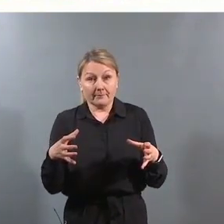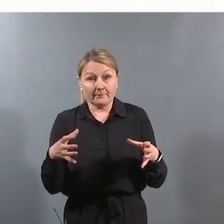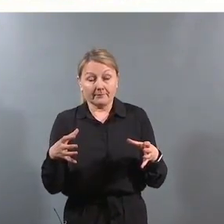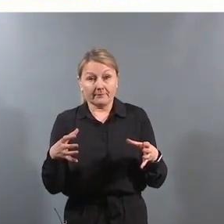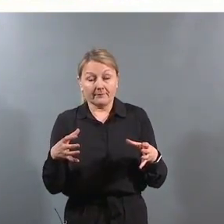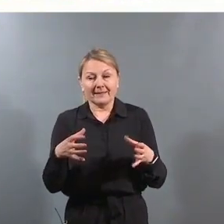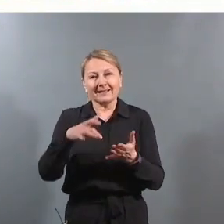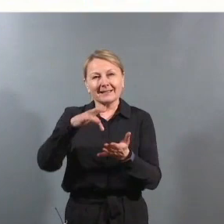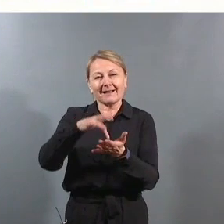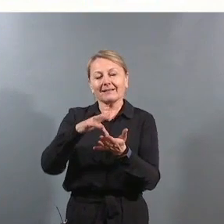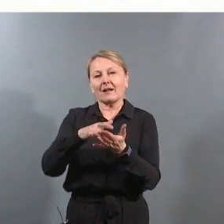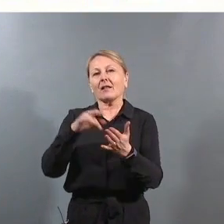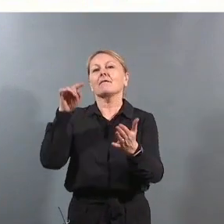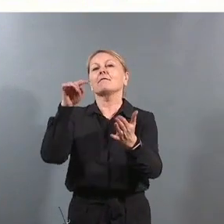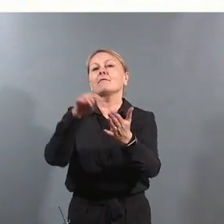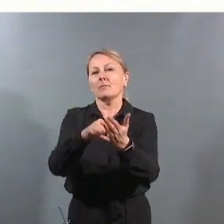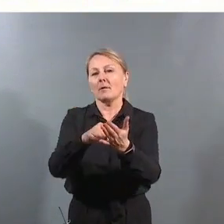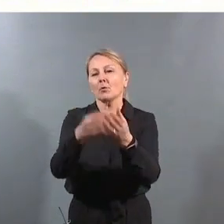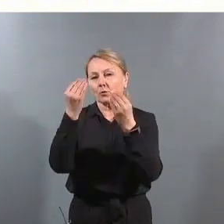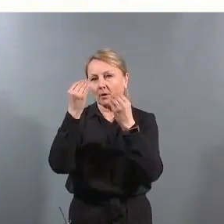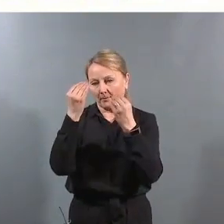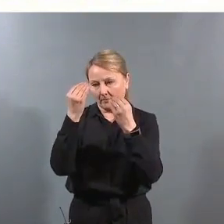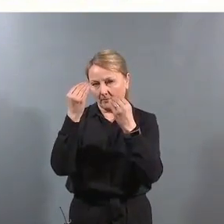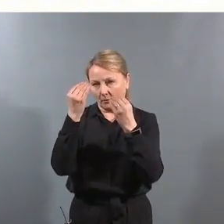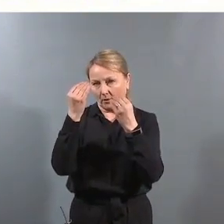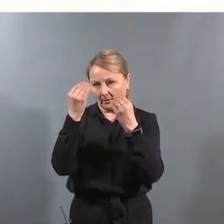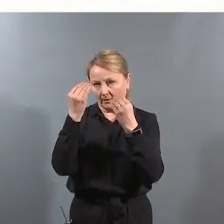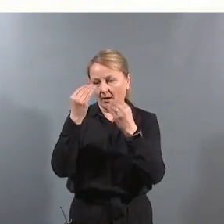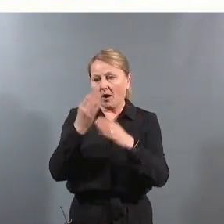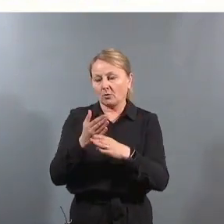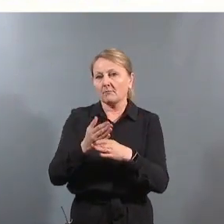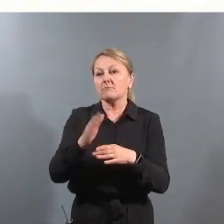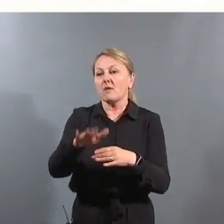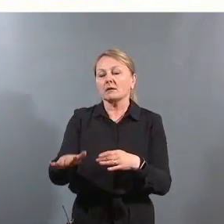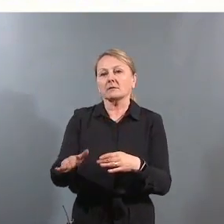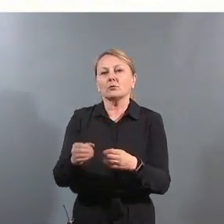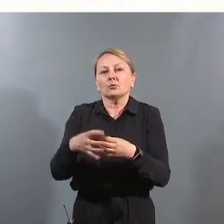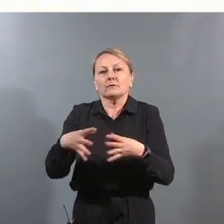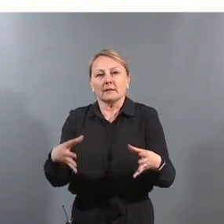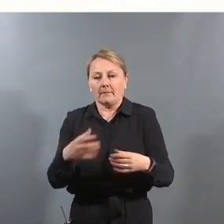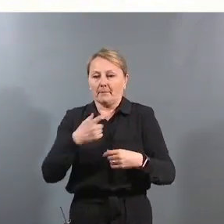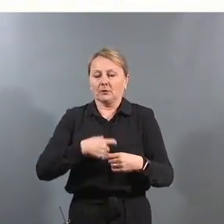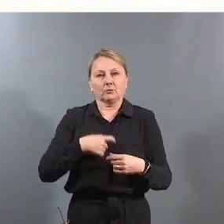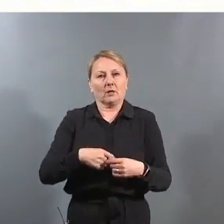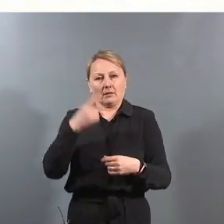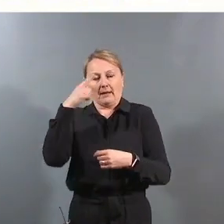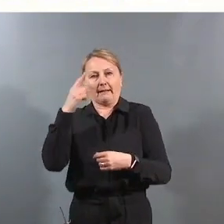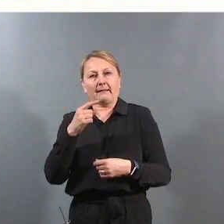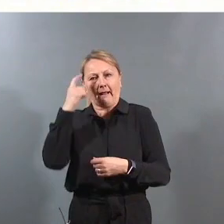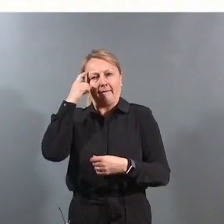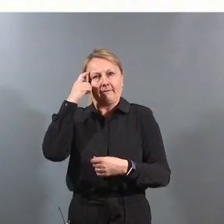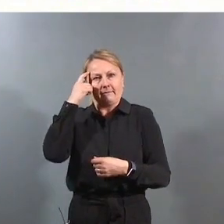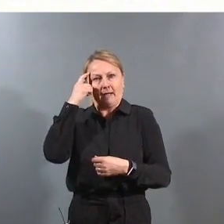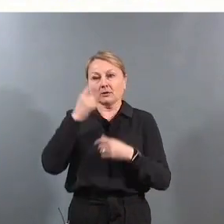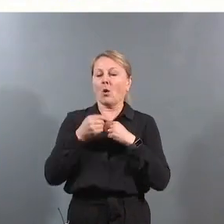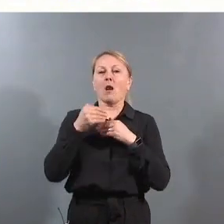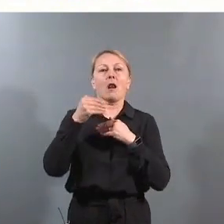Det er det sentrale formålet med utdanningen, det nettopp at barnet skal få utvikle personlighet og talenter, og evner så langt det er mulig.